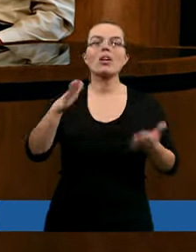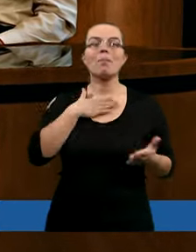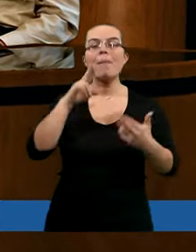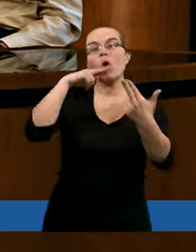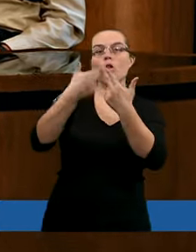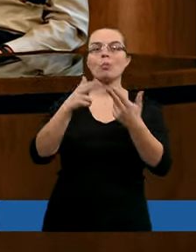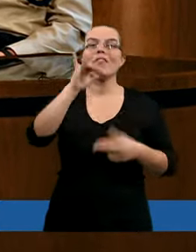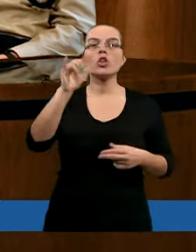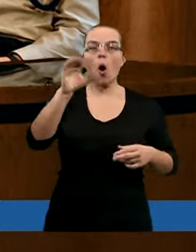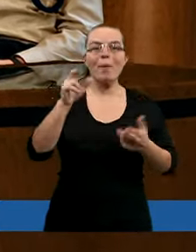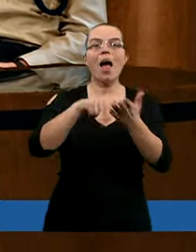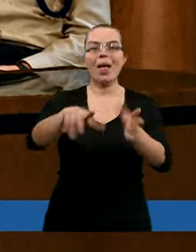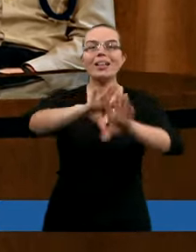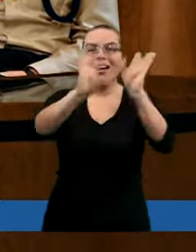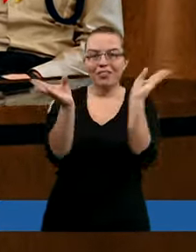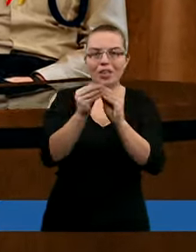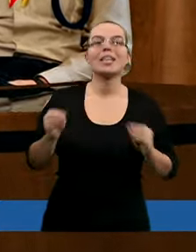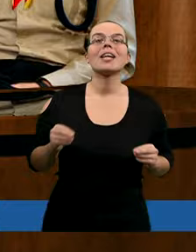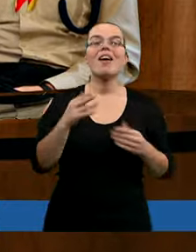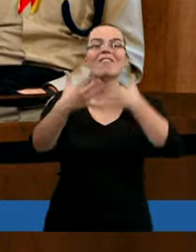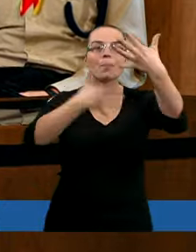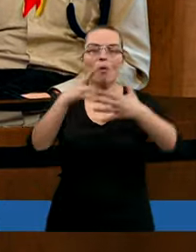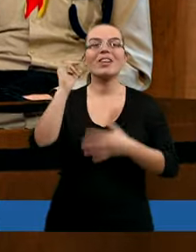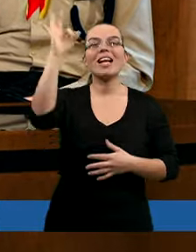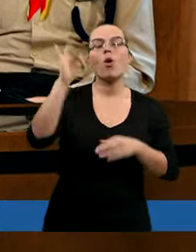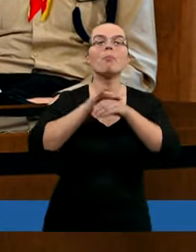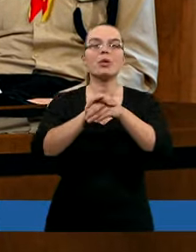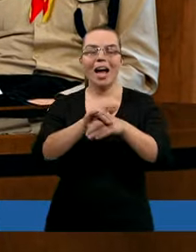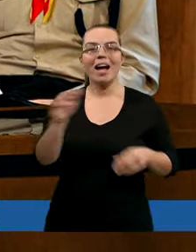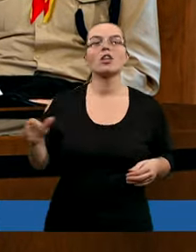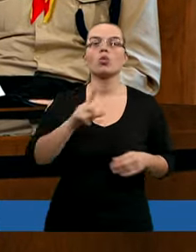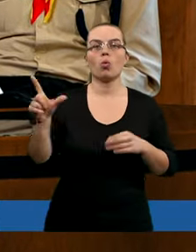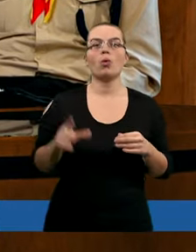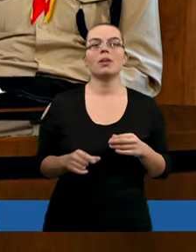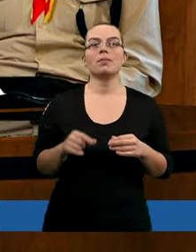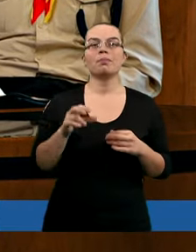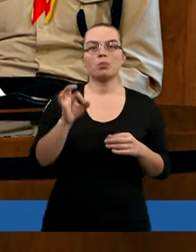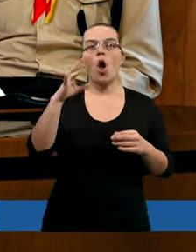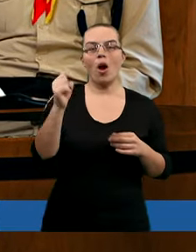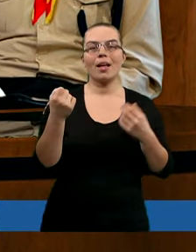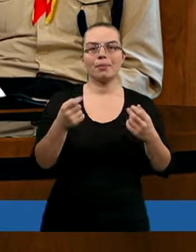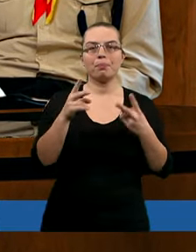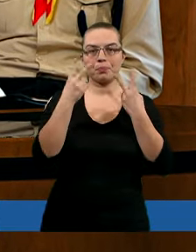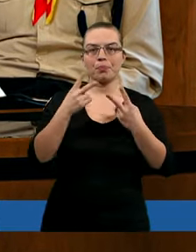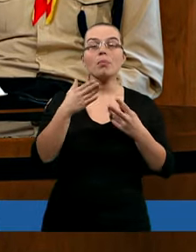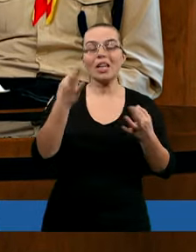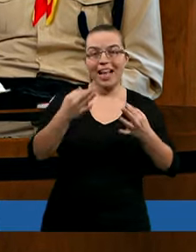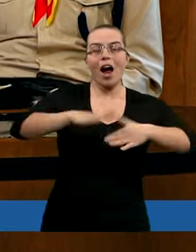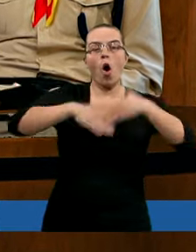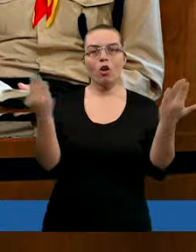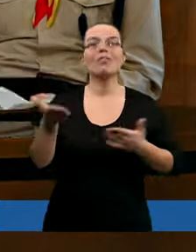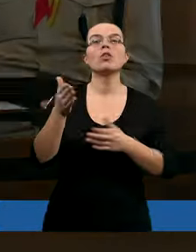odpowiedź Joba na te wszystkie wypowiedzi jego przyjaciół. Kłamliwe, złe. No to otwórzmy